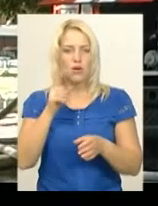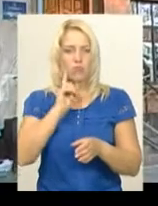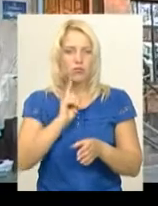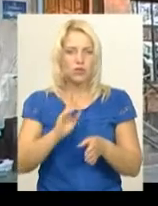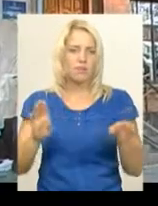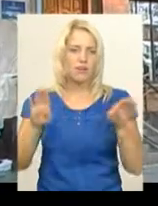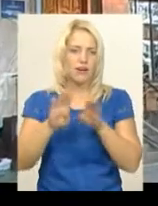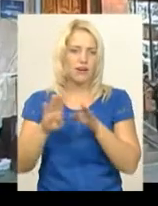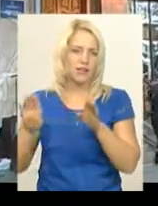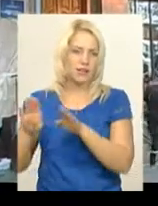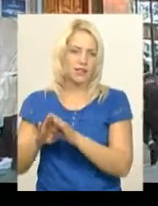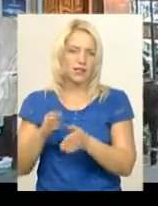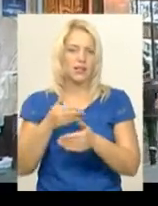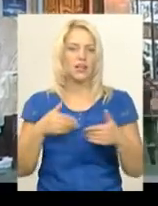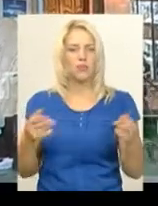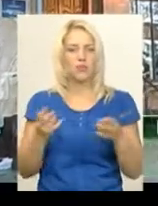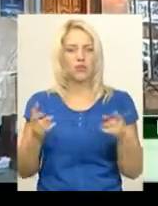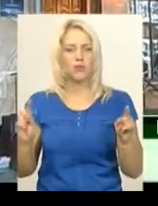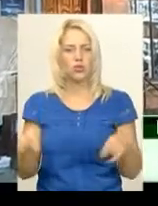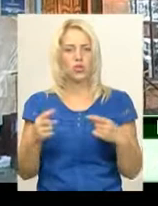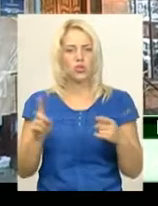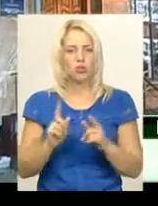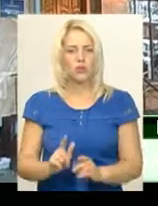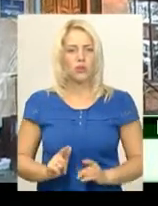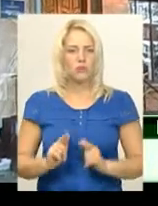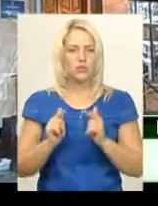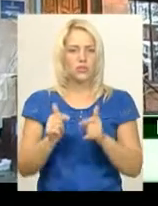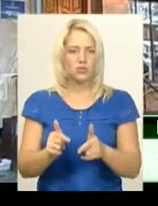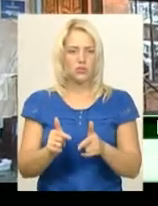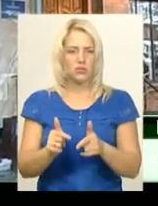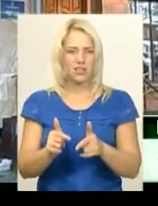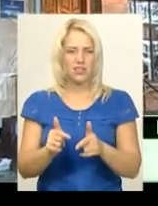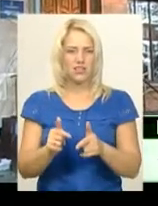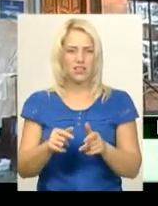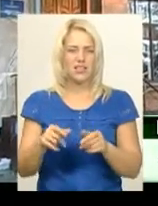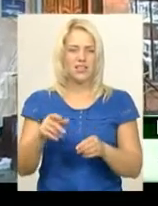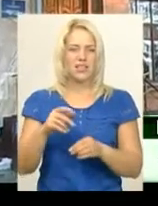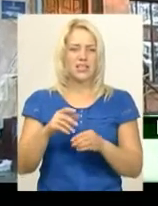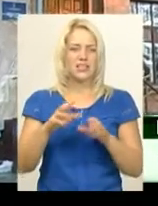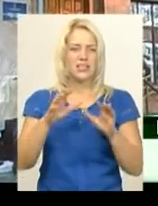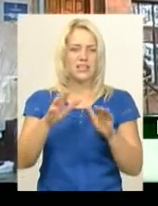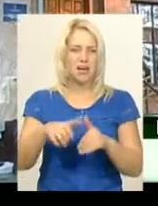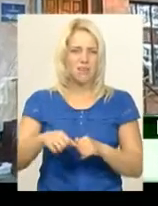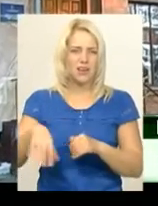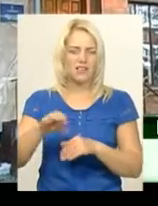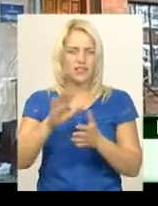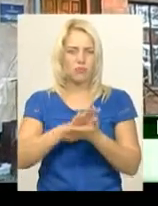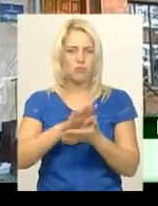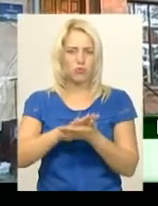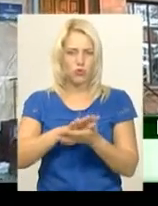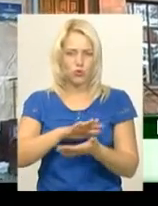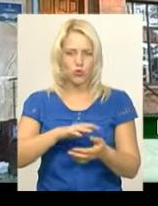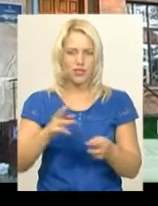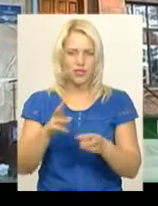Мельник. Нам треба організувати, щоб приступили, все забрали бруд. Можна пожежники